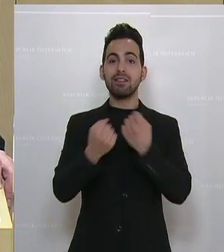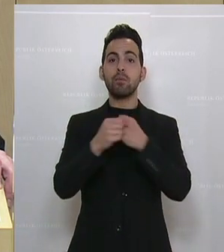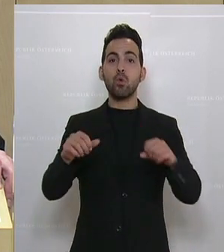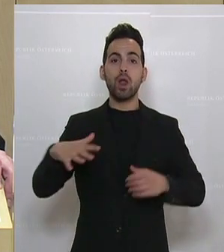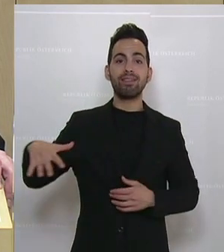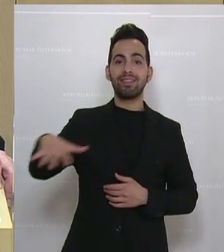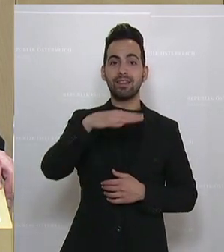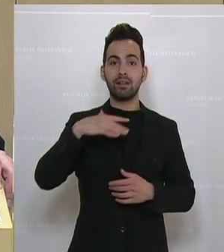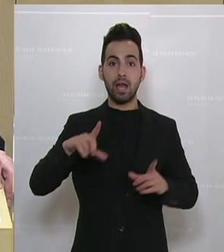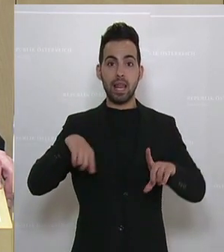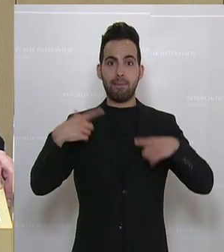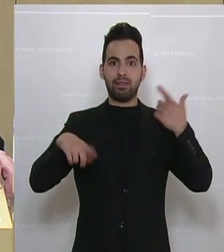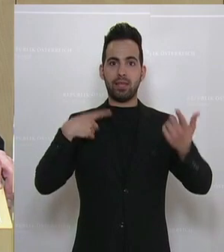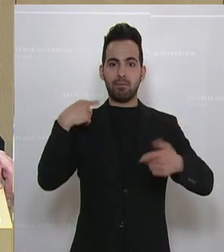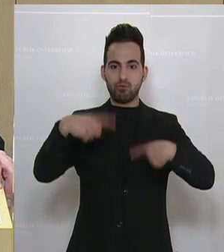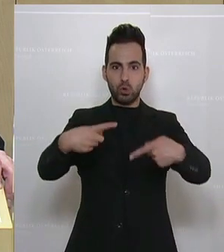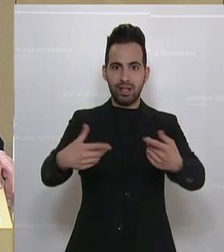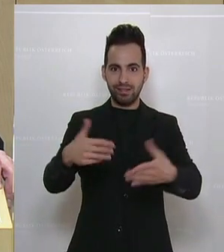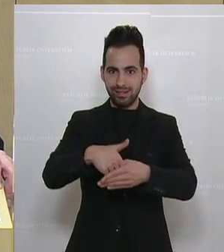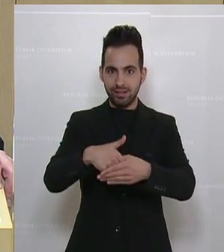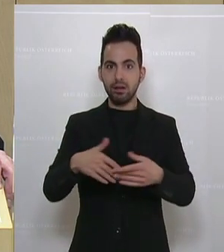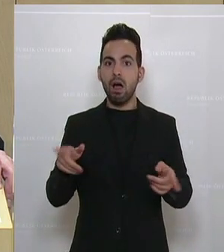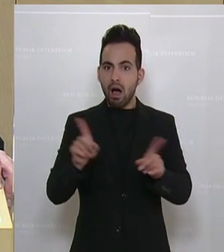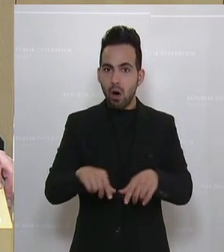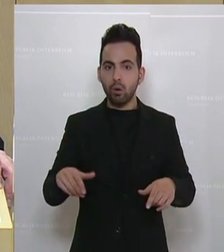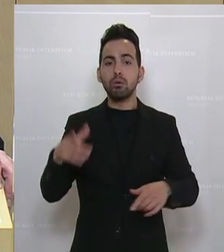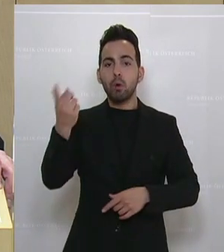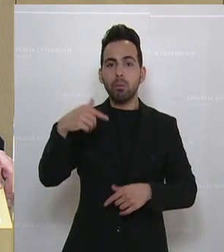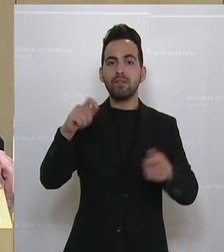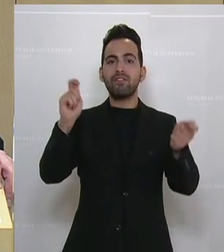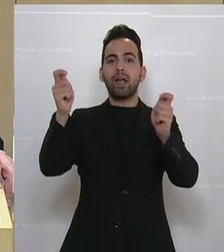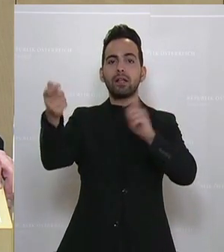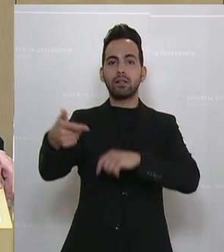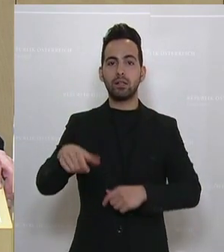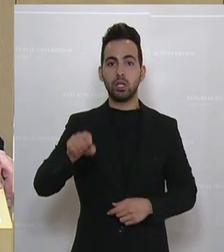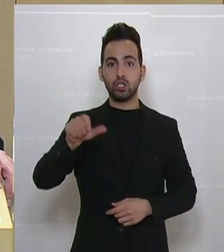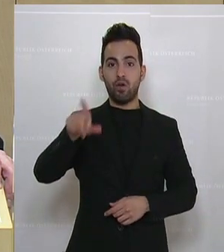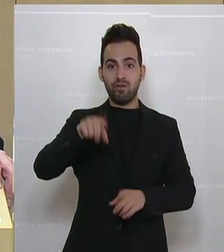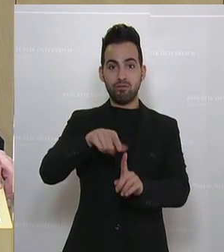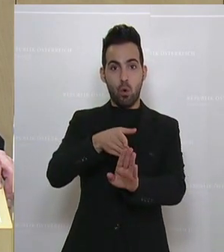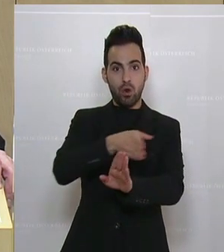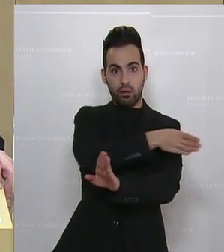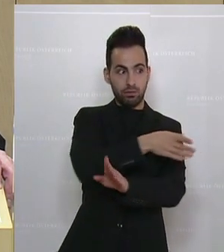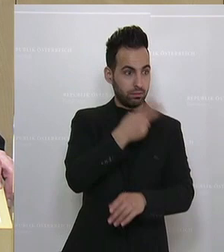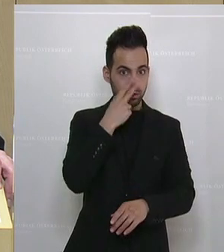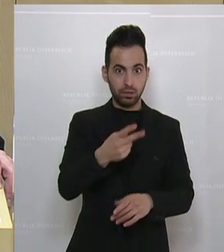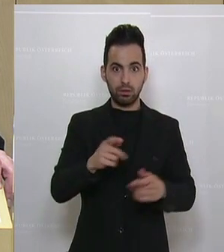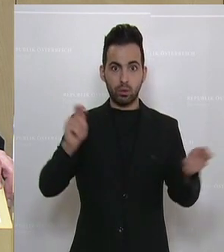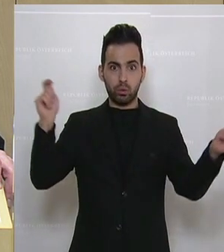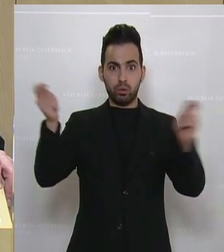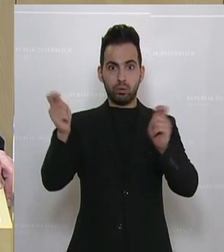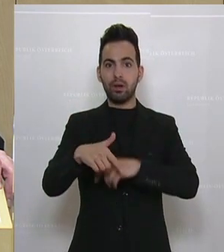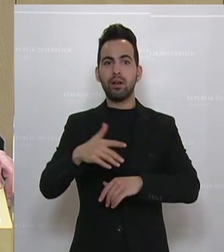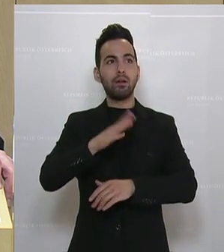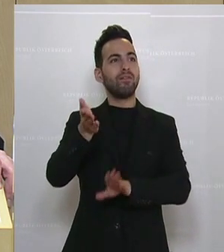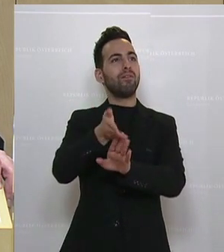Demokratie ist ein lebendiger Prozess und kann und wird sich auch verändern. Man sieht die letzten zwölf Monate, was alles möglich ist, was